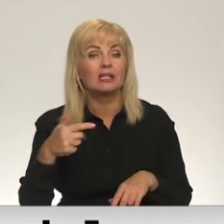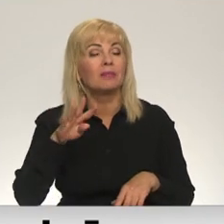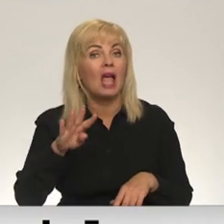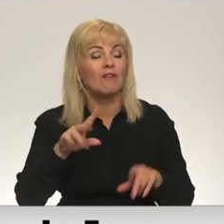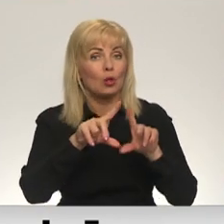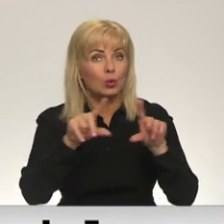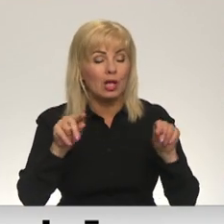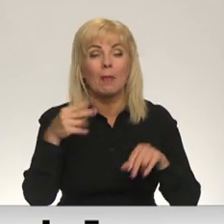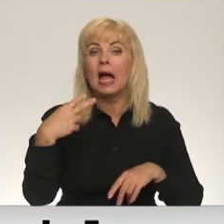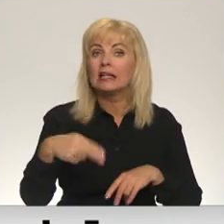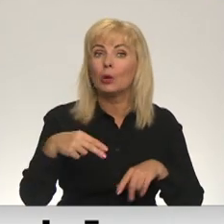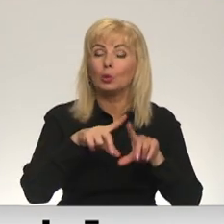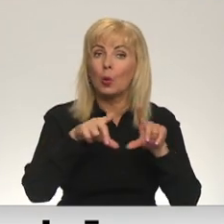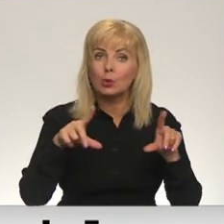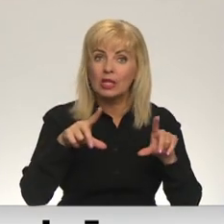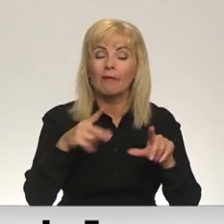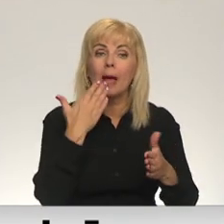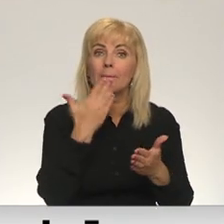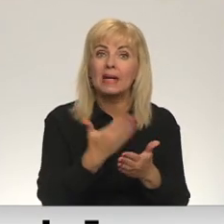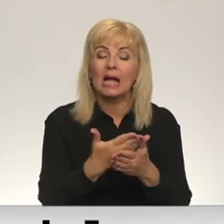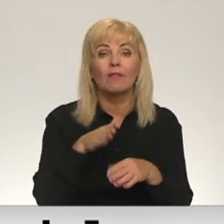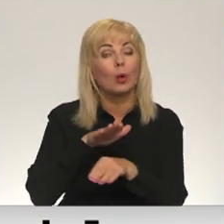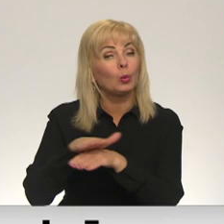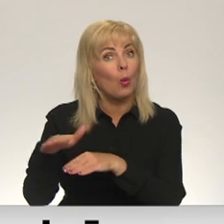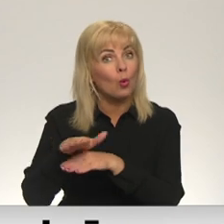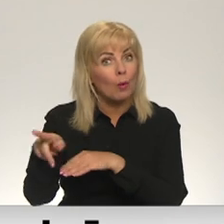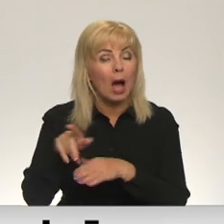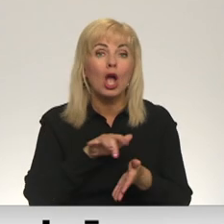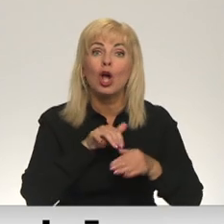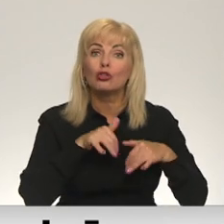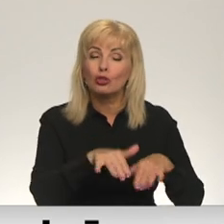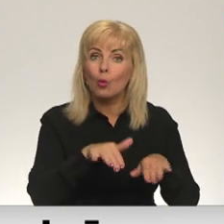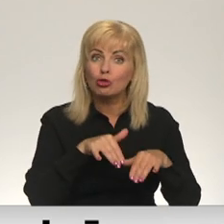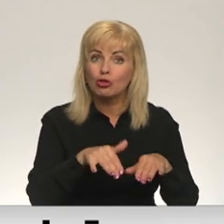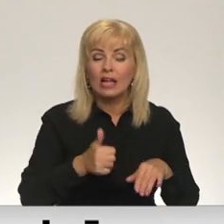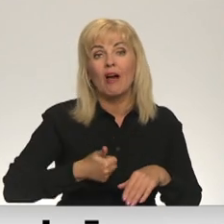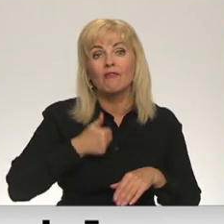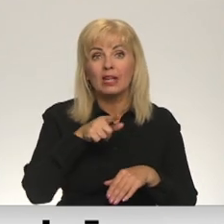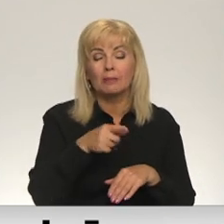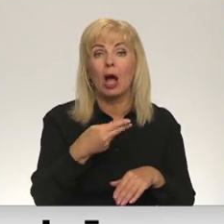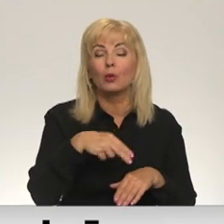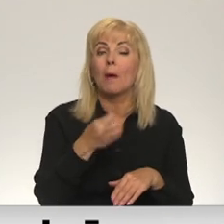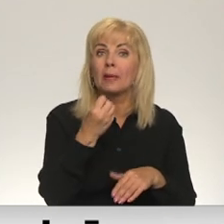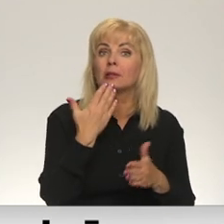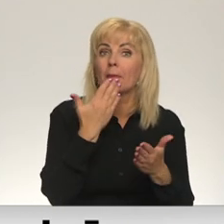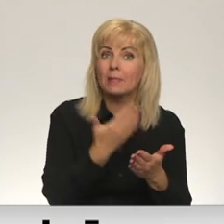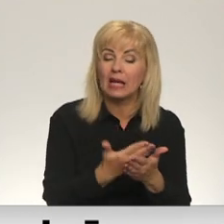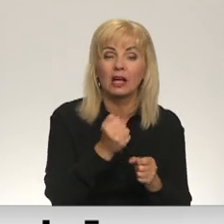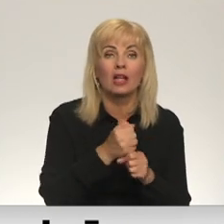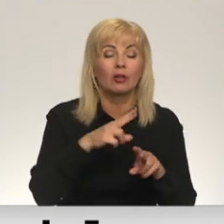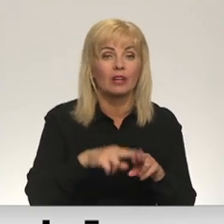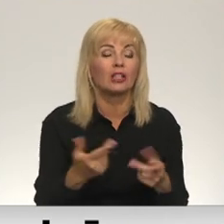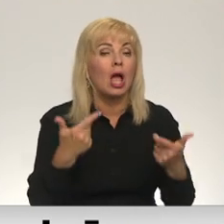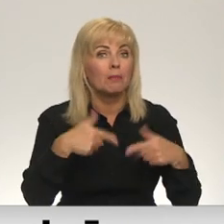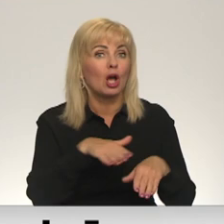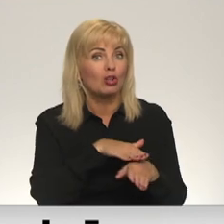Gandrīz 20 uzņēmumi darbu piedāvā tukumu novadā. Šūšanas uzņēmumā līdztrumu trodēm no 15 piedāvā tiem darbu vietām paša